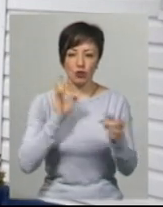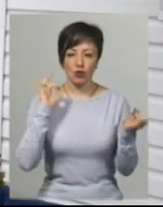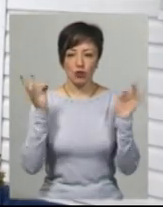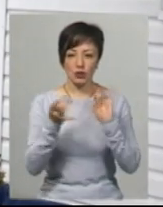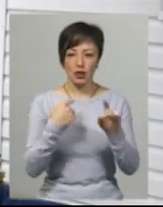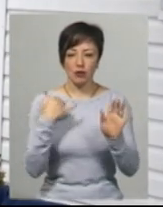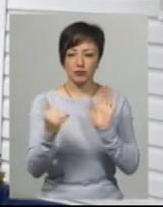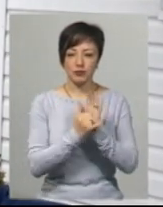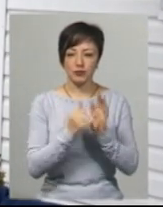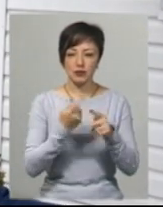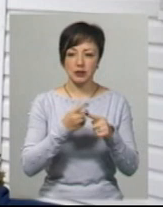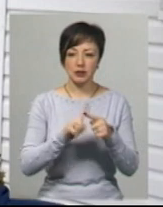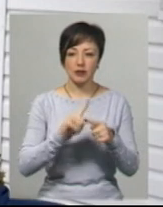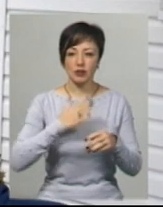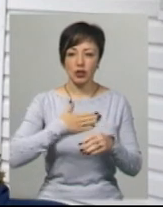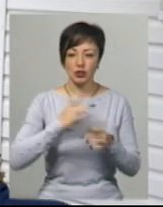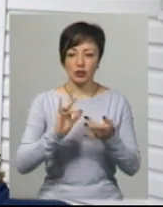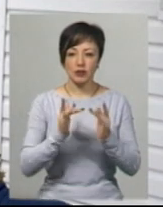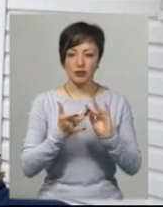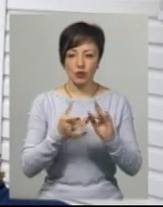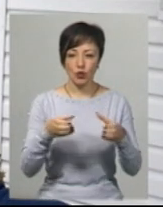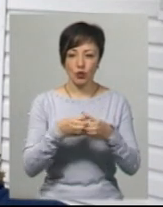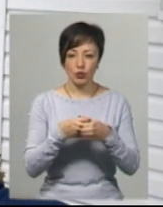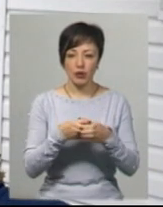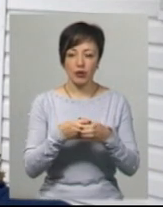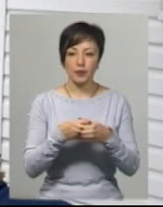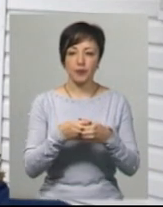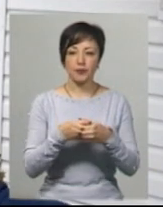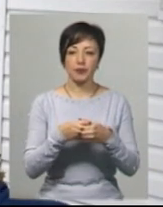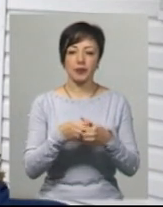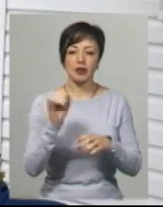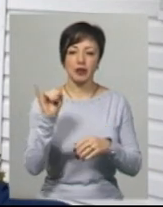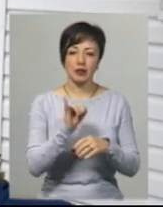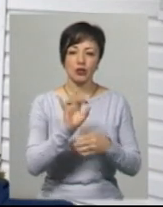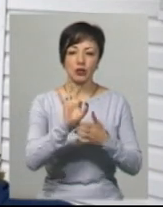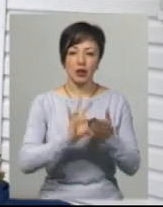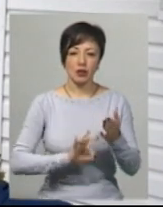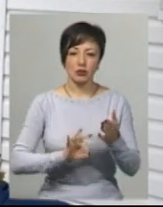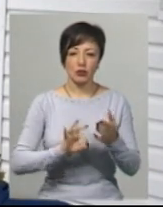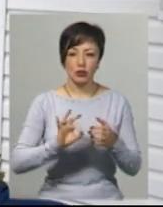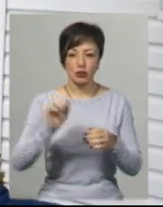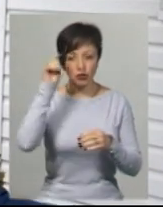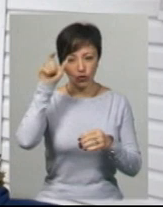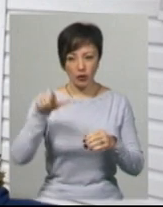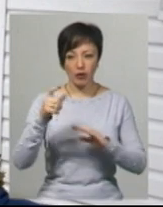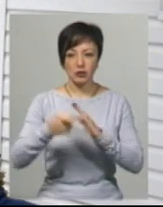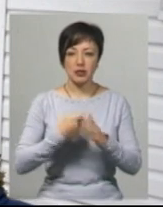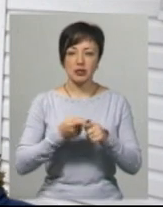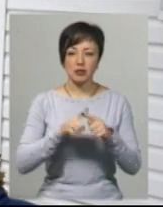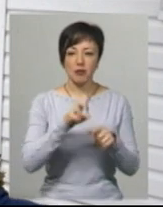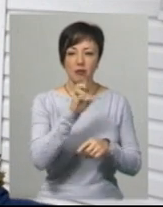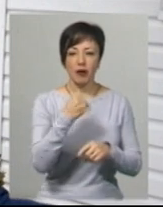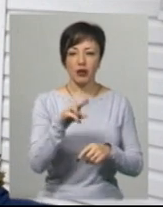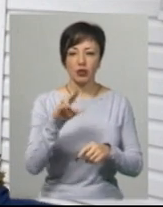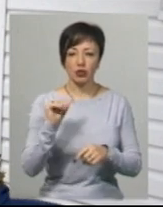розмістила цей пост в нашій соцмережі, в нашій групі «Вряту життя». І одразу ж чоловіка на відео впізнали, що це Байдич